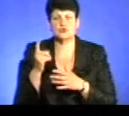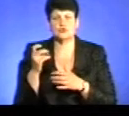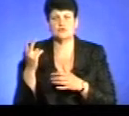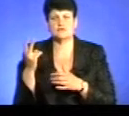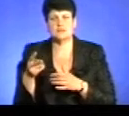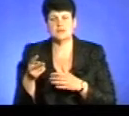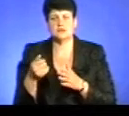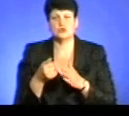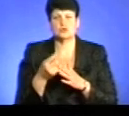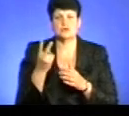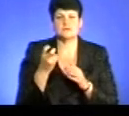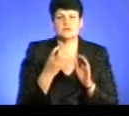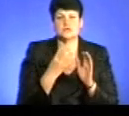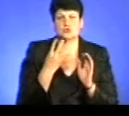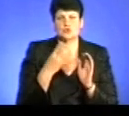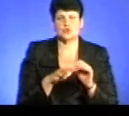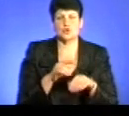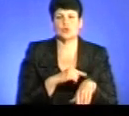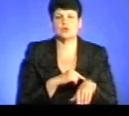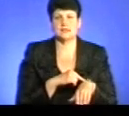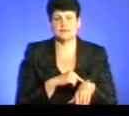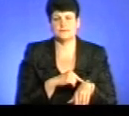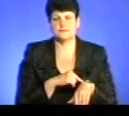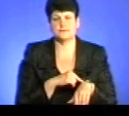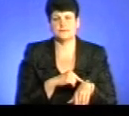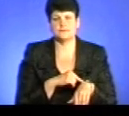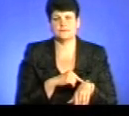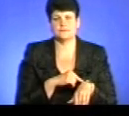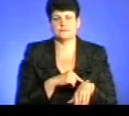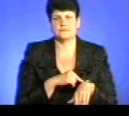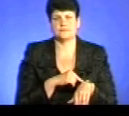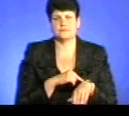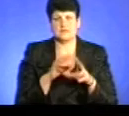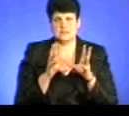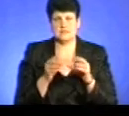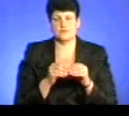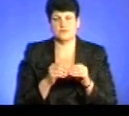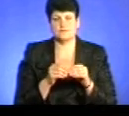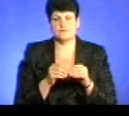до 240 годин загалом.